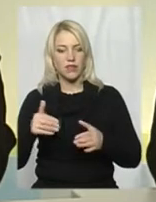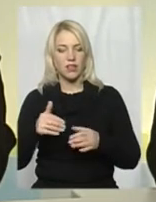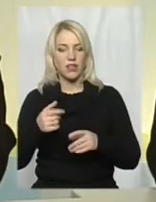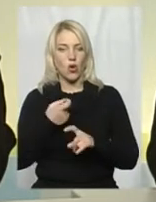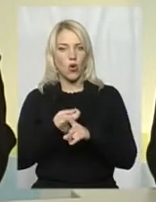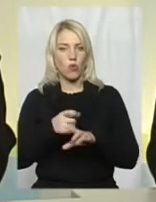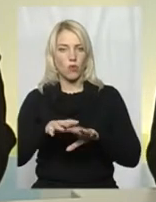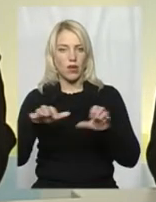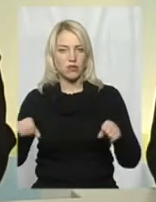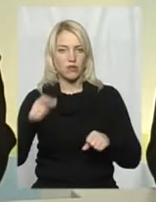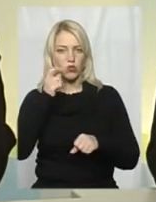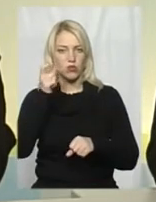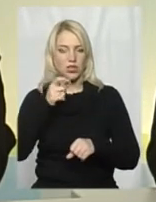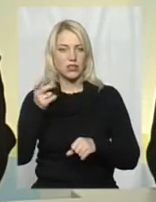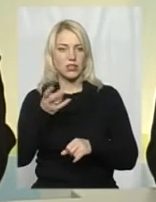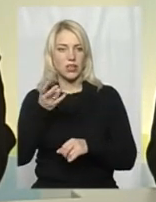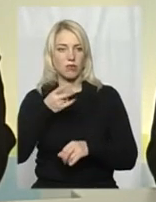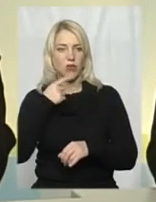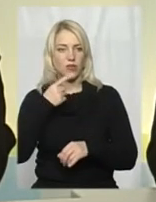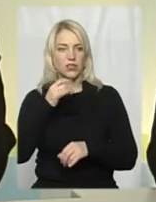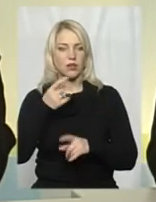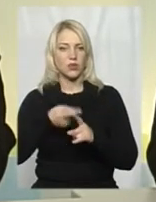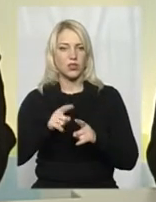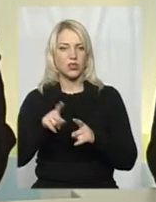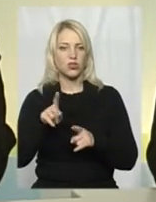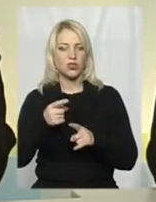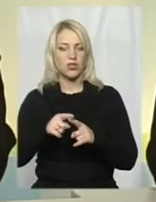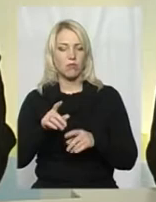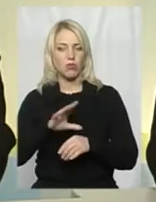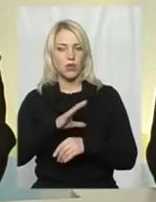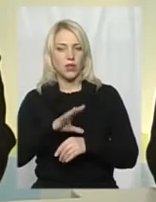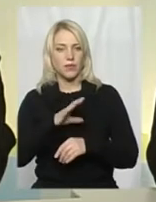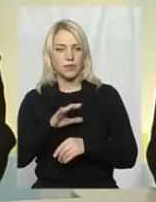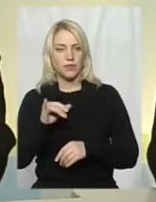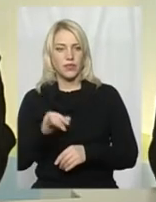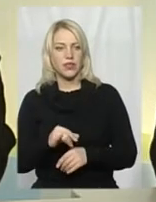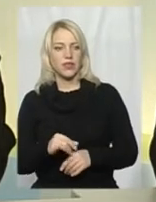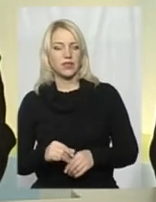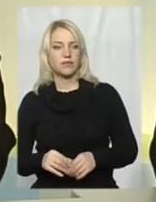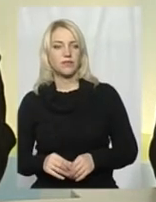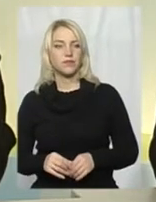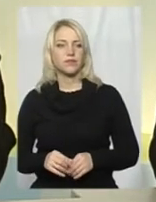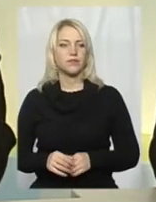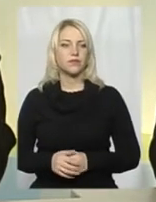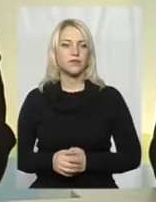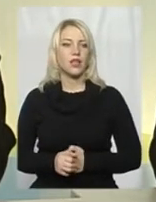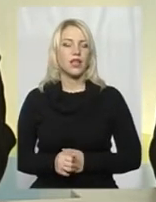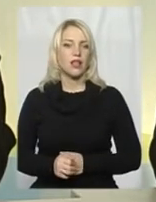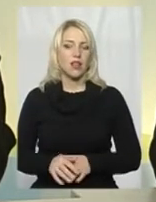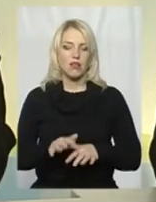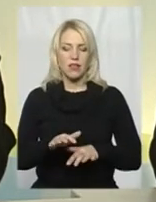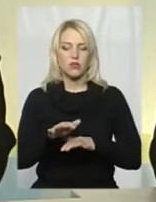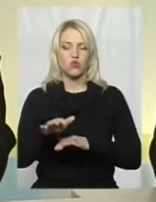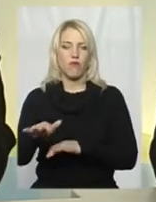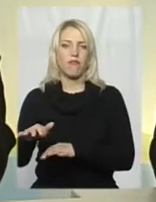України, ми повинні говорити і про те, що це було і насуванням радянської окупації на